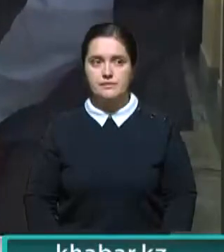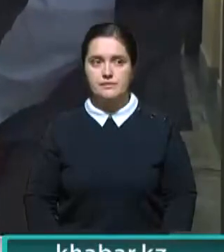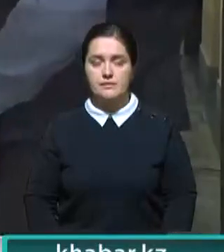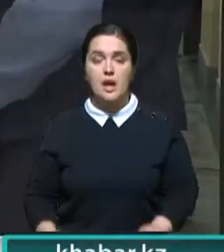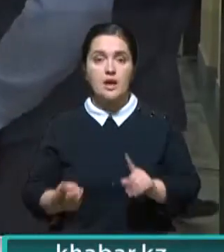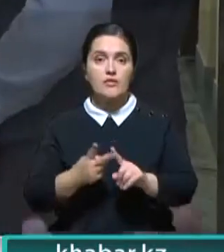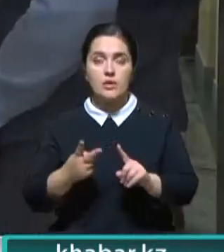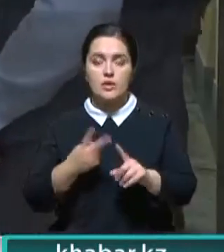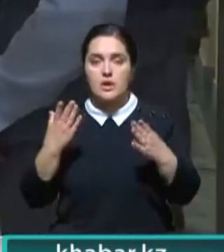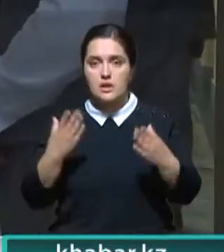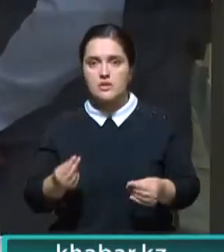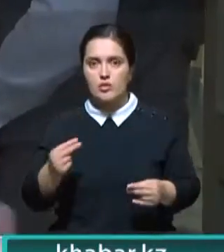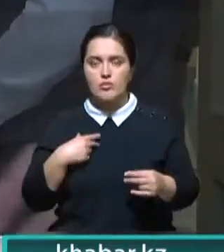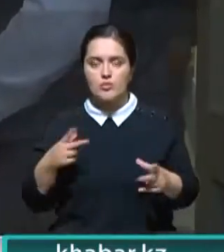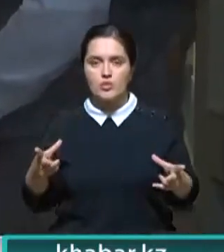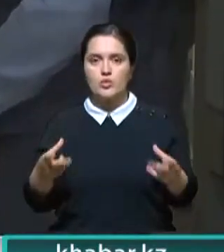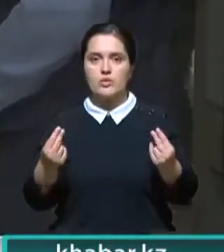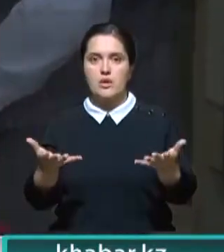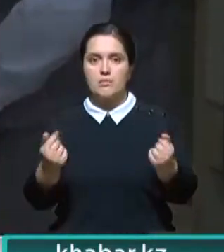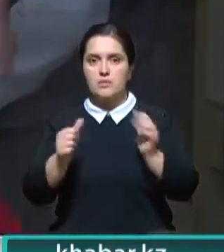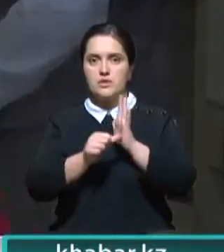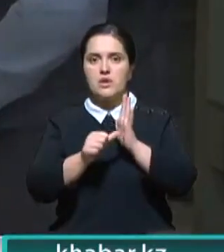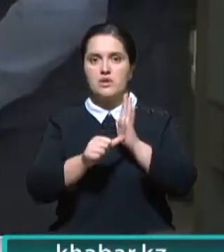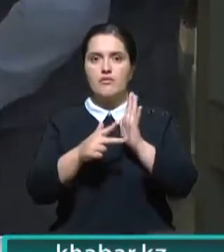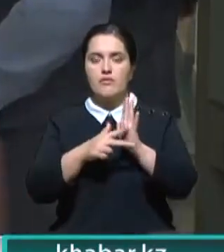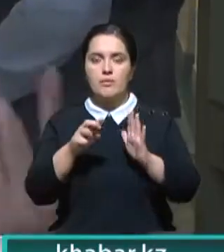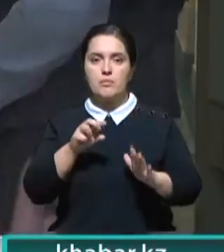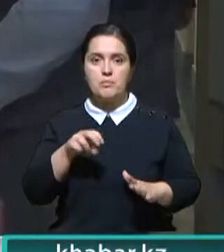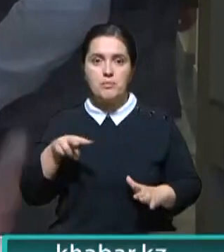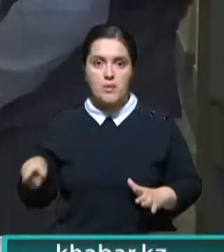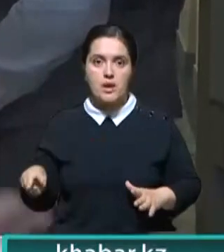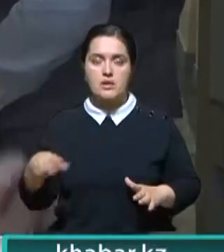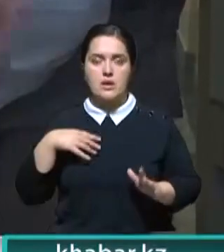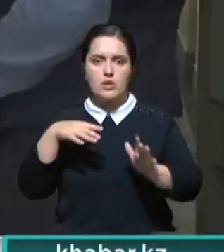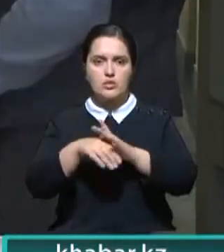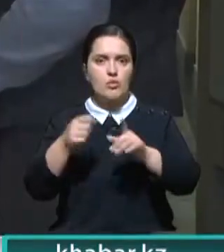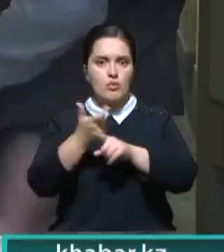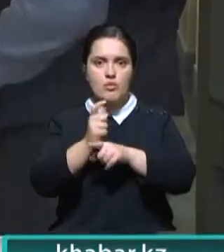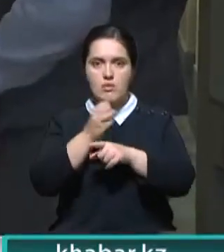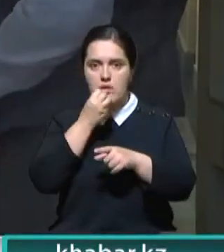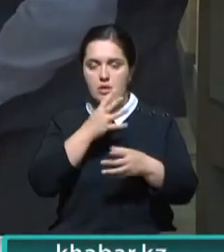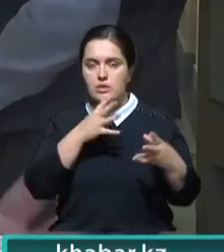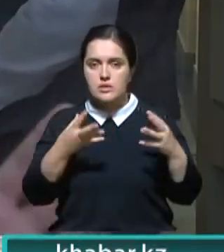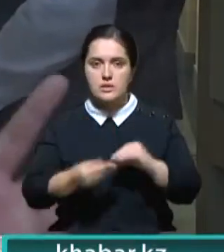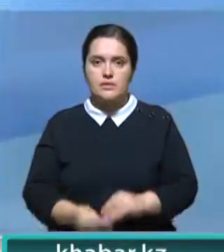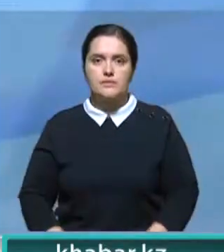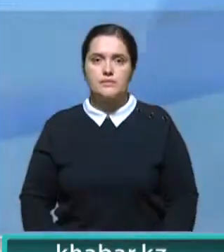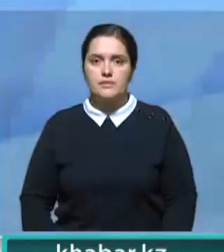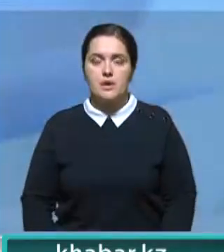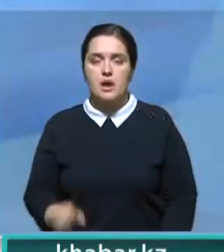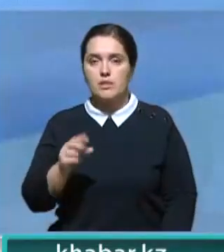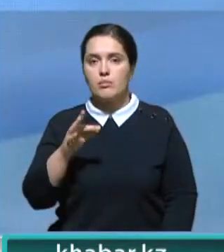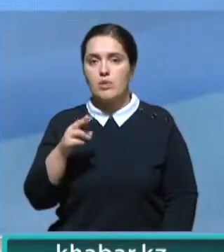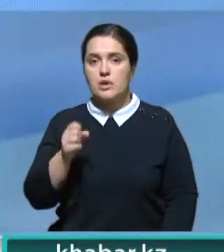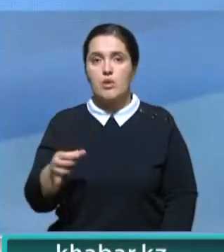Второй день прошел для меня удачно. Я получил 68 баллов. И считаю, что это очень хороший результат. В